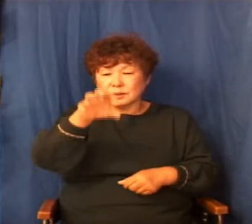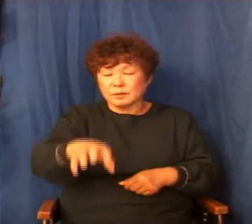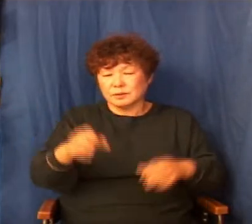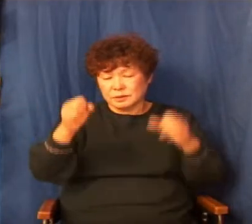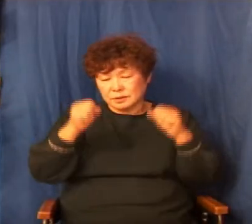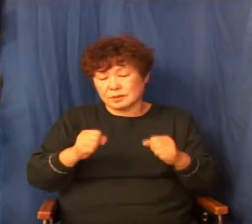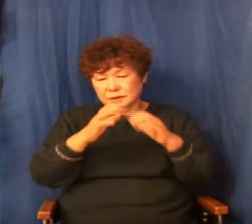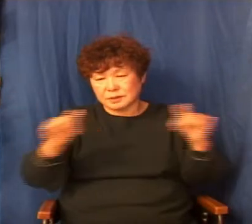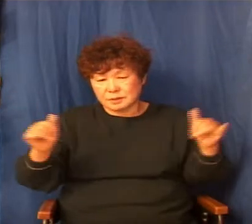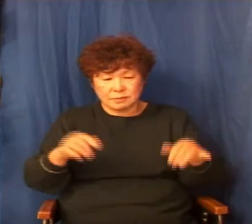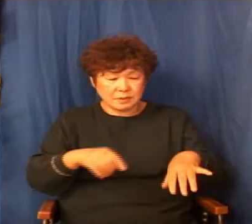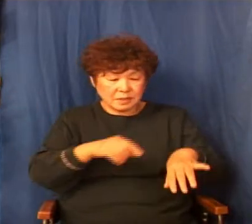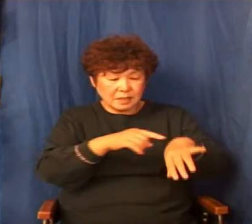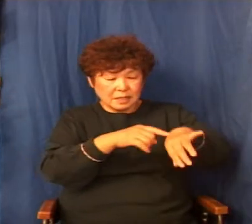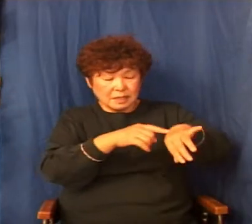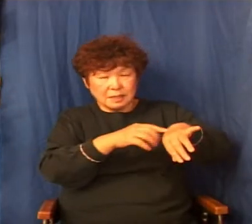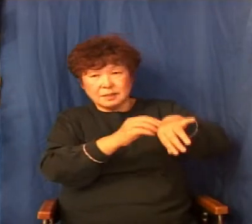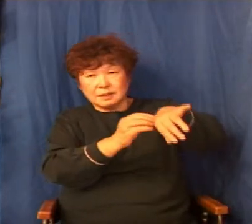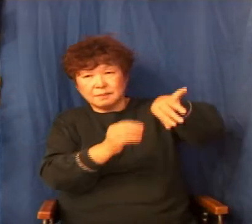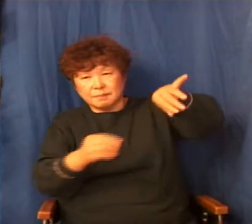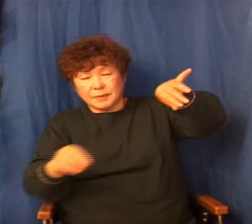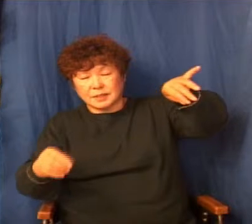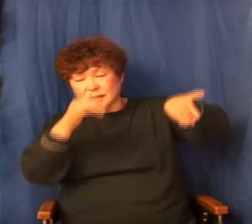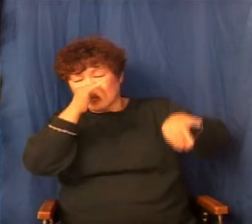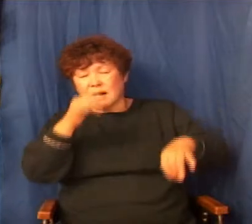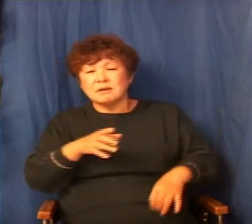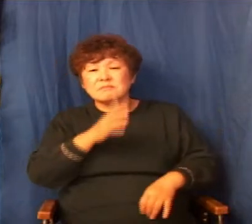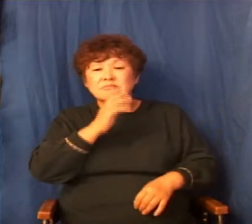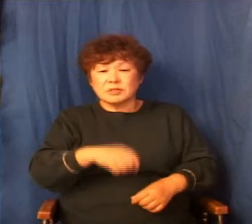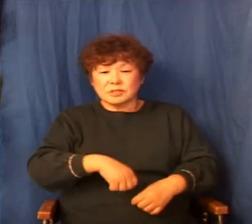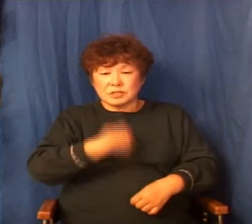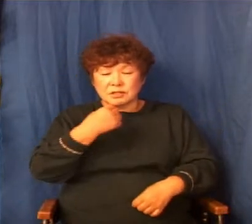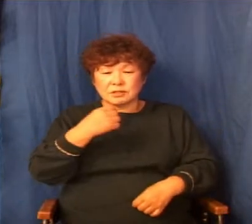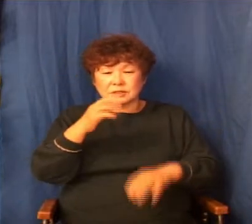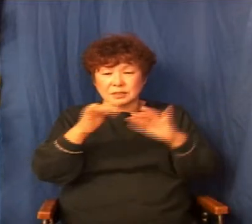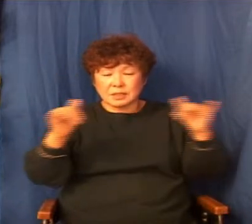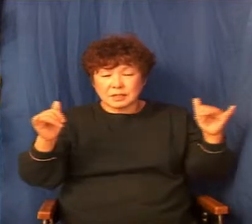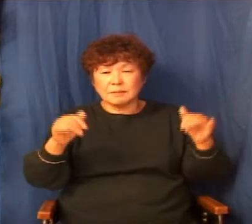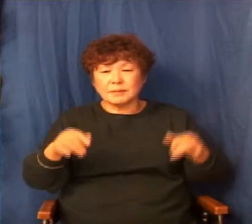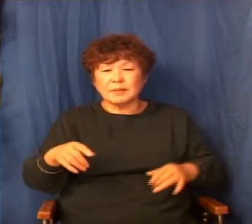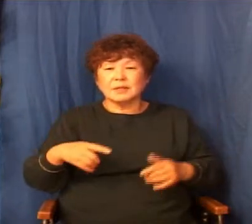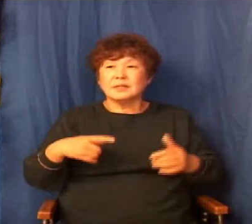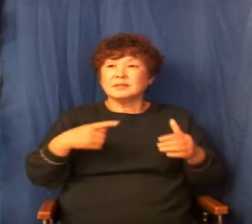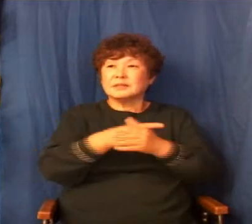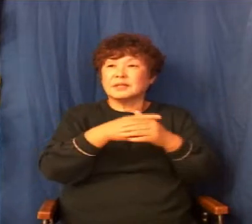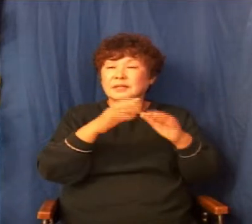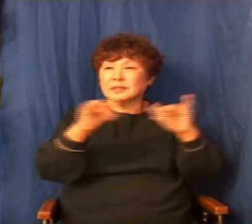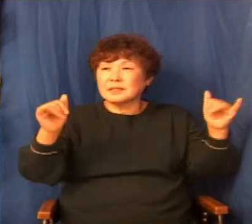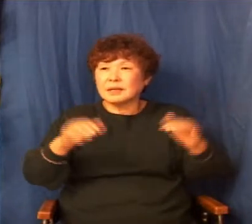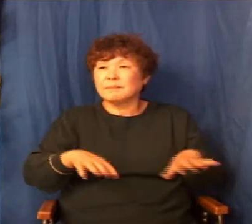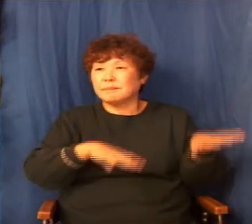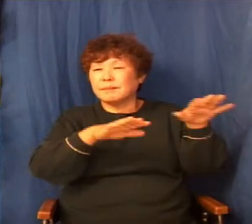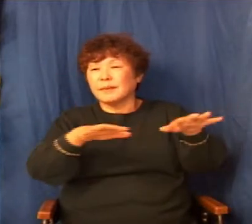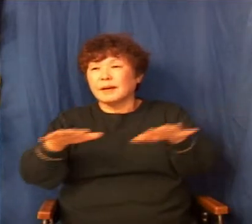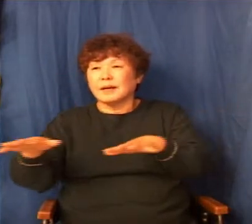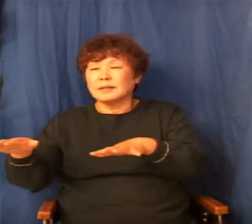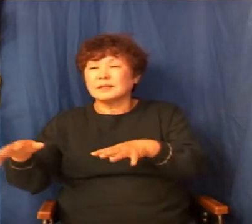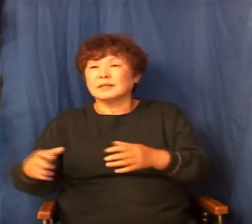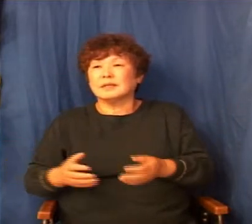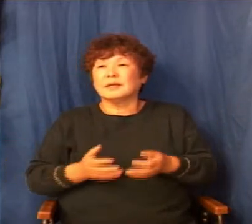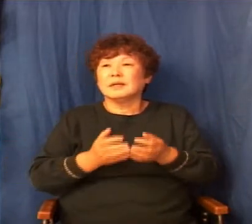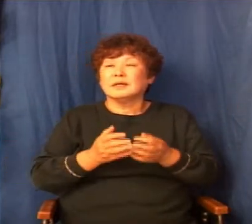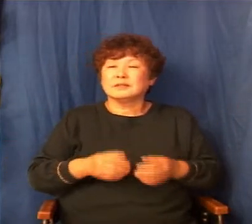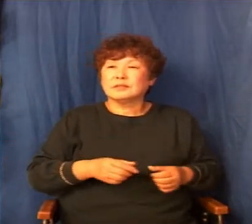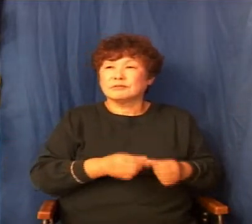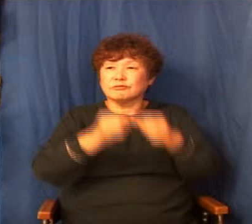매달려 있음을 보고 서로 말하되 진실로 이 사람은 살인한 자로다 바다에서는 구조를 받았으나